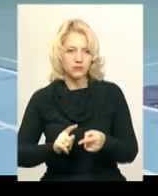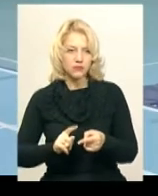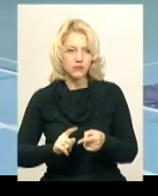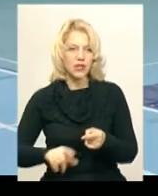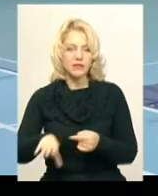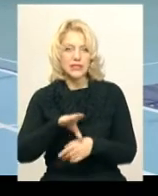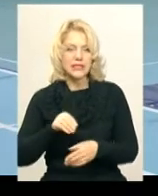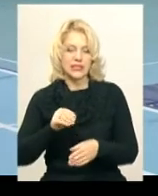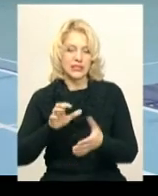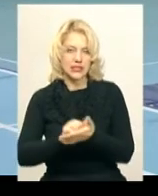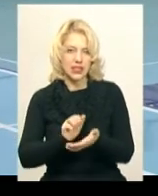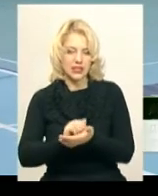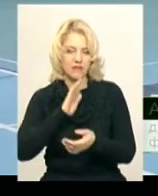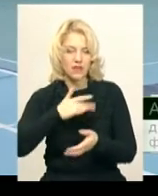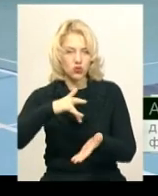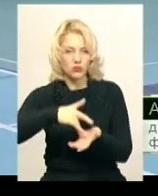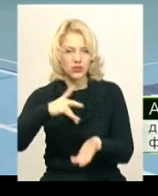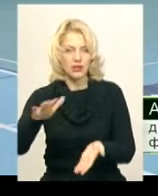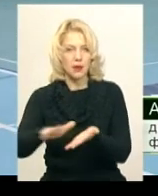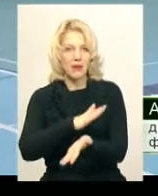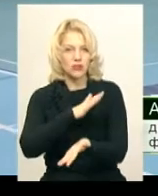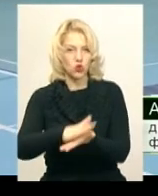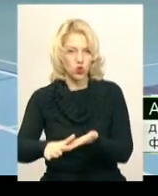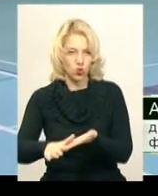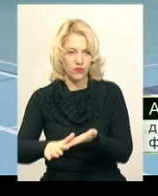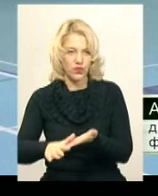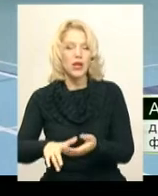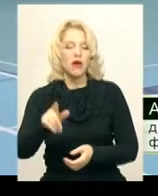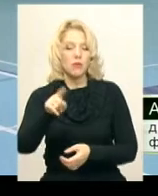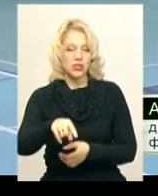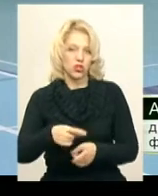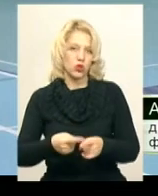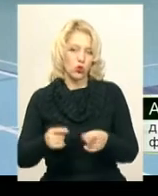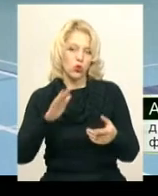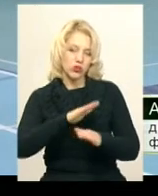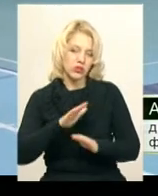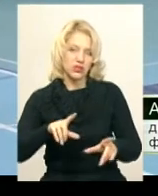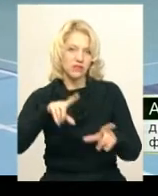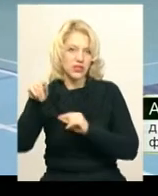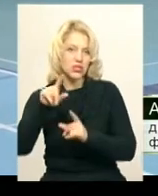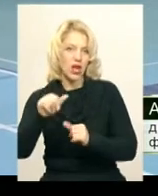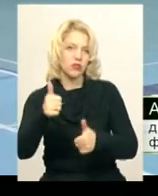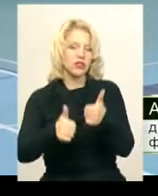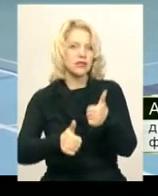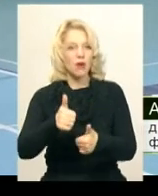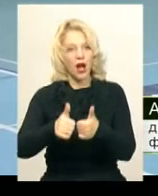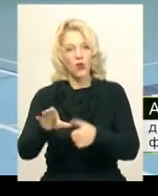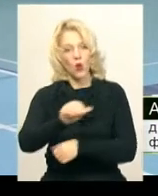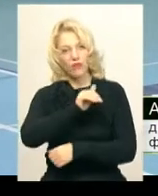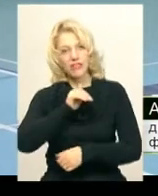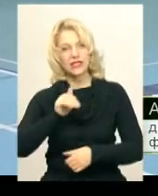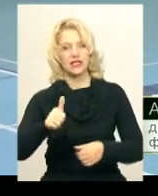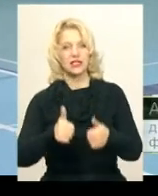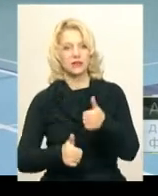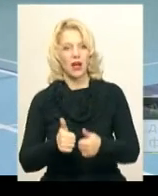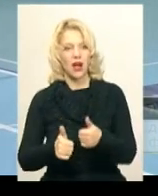заняття в нашому центрі безкоштовні. Більше того, діти виїжджають на змагання, на офіційні змагання,